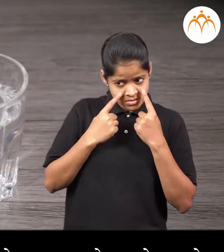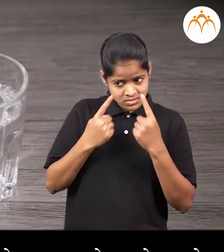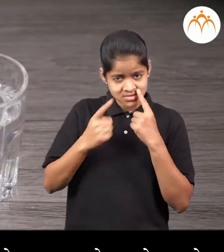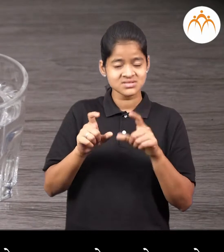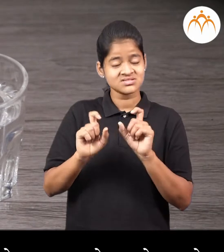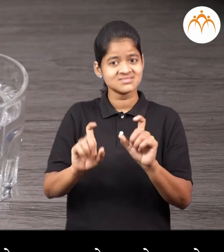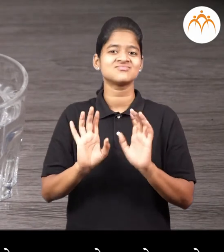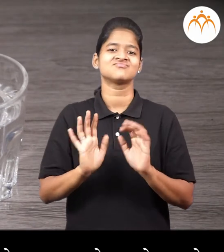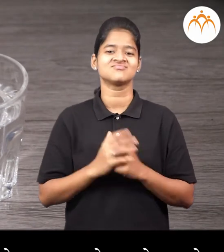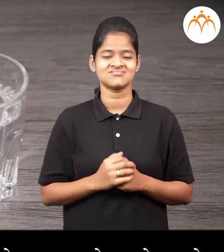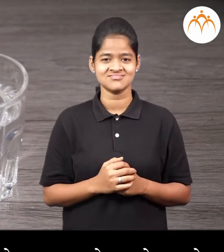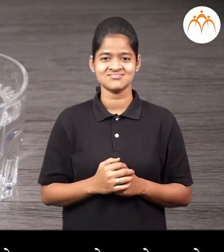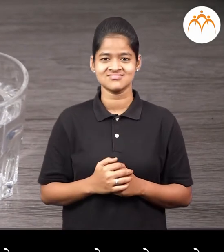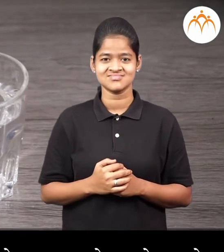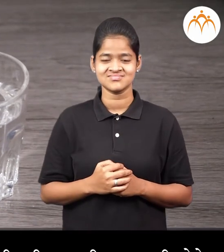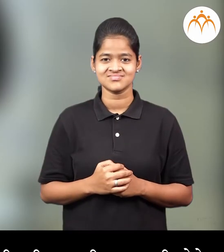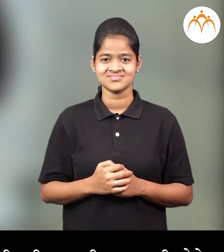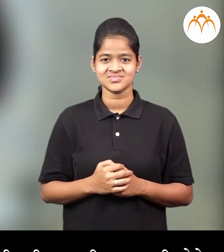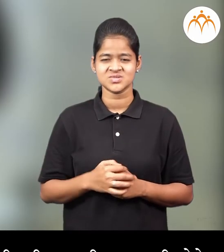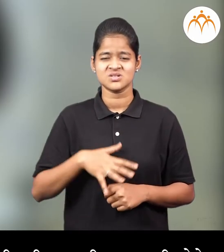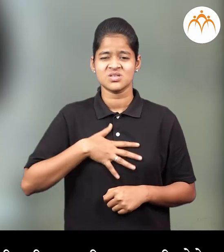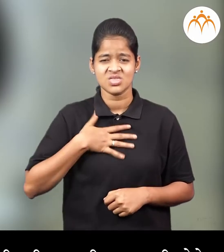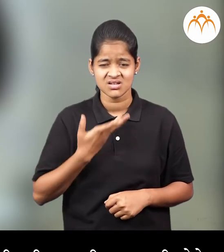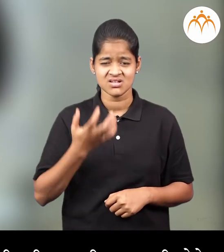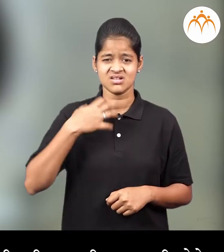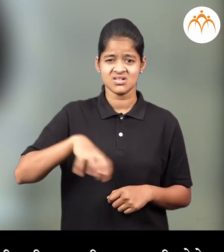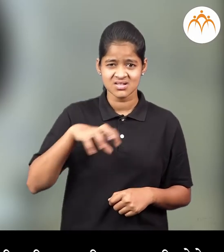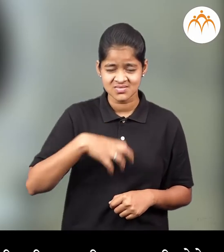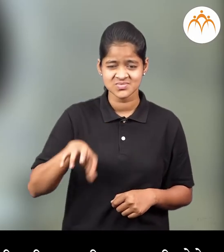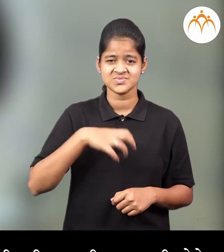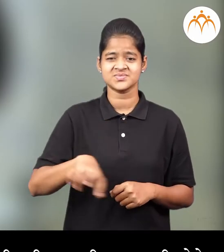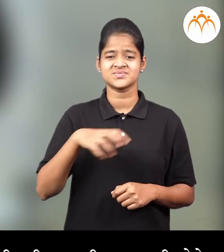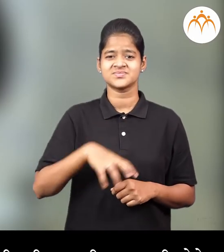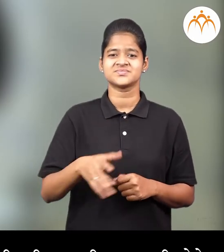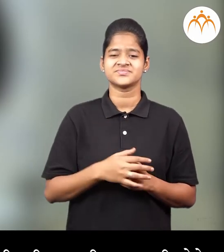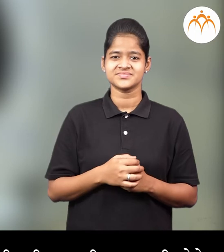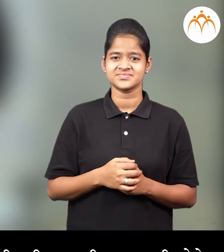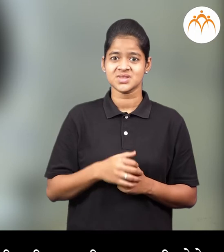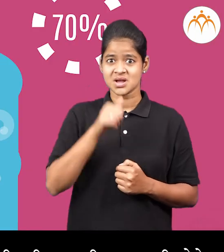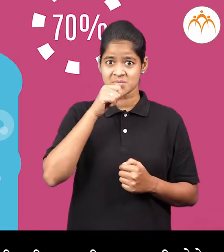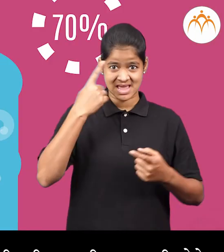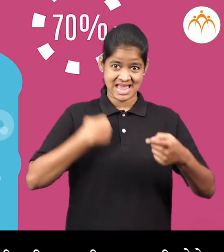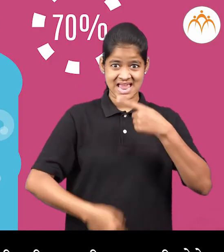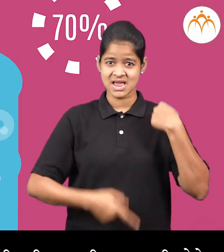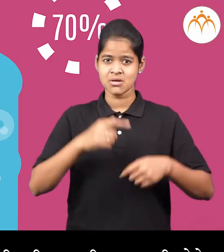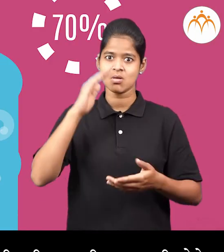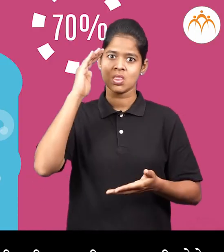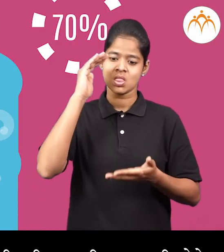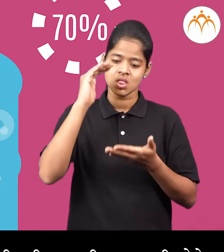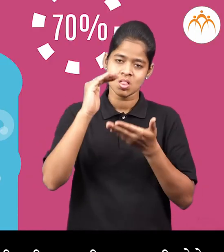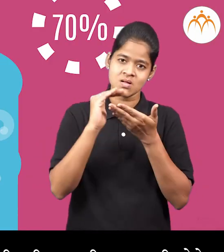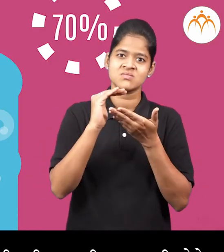ते पाहावे उल्ट्या जुलाब जाले तर आपल्या शरीरातील पाणी खूप कमी होते